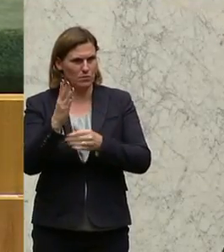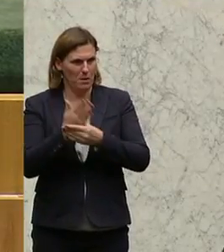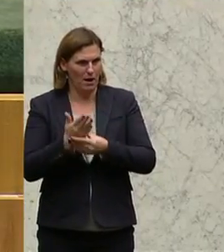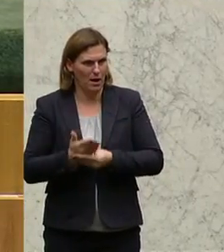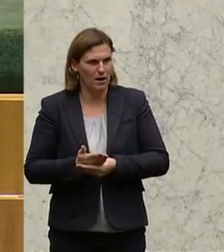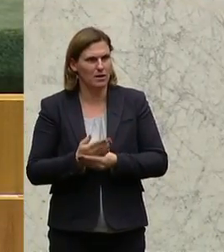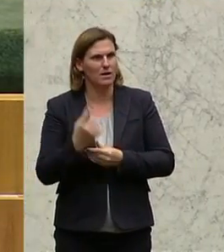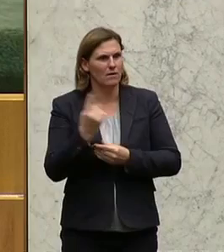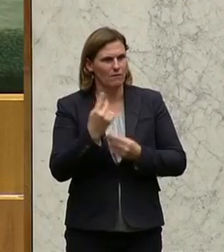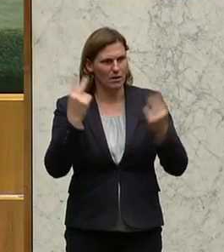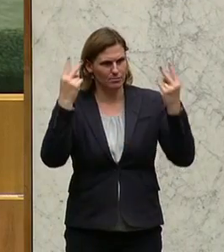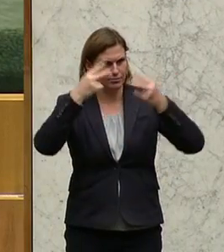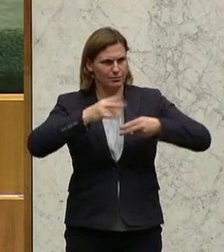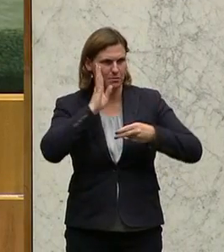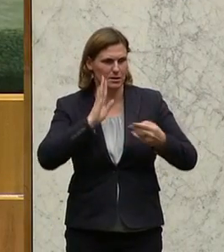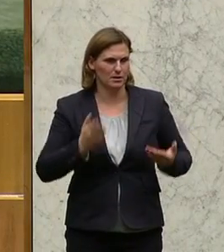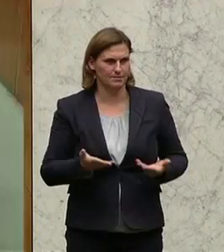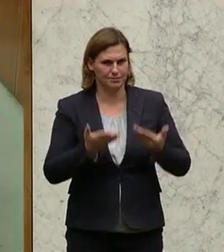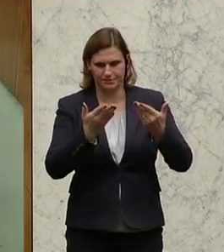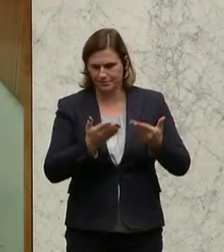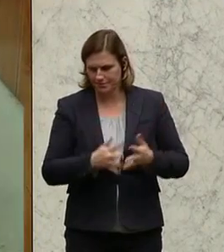Wer stimmt diesem Gesetzentwurf zu?